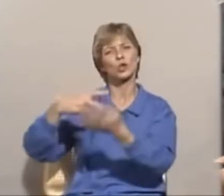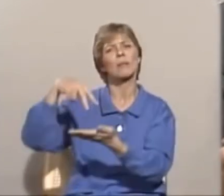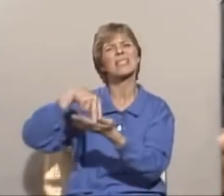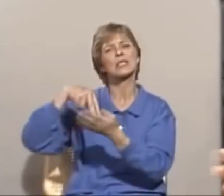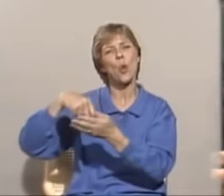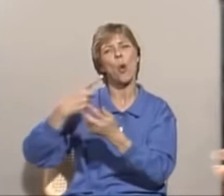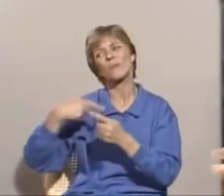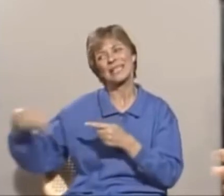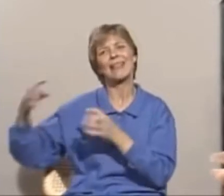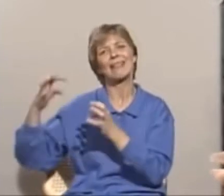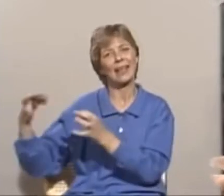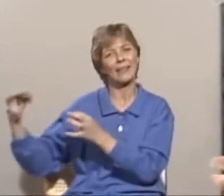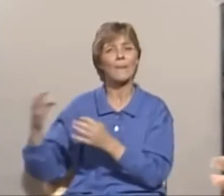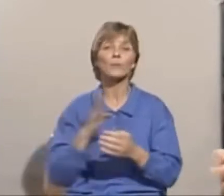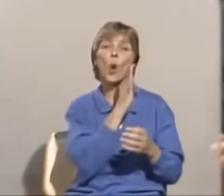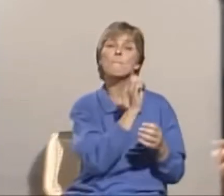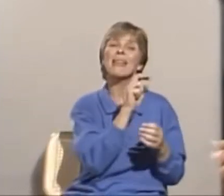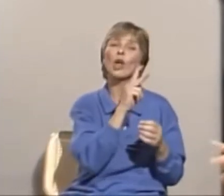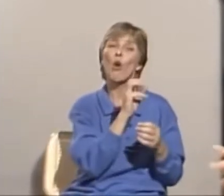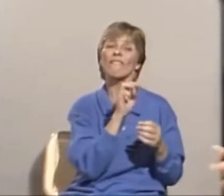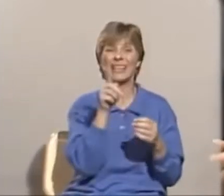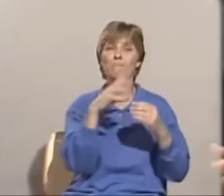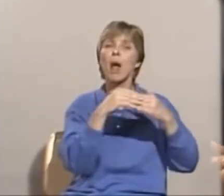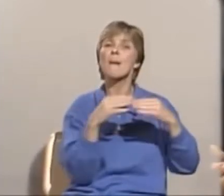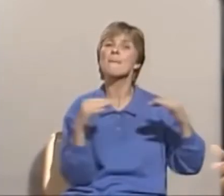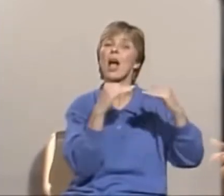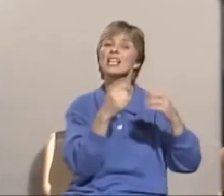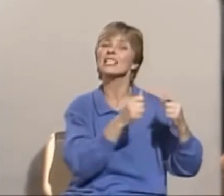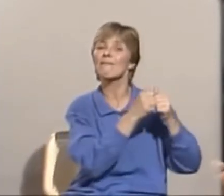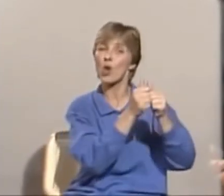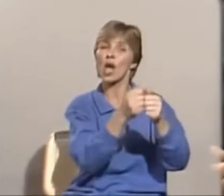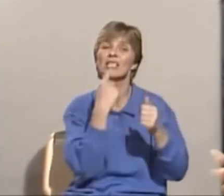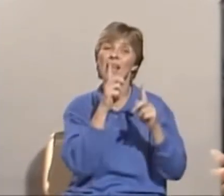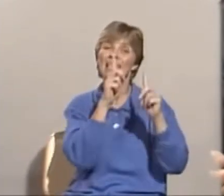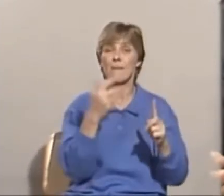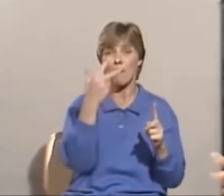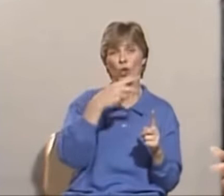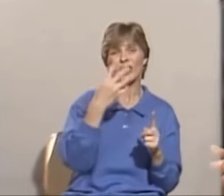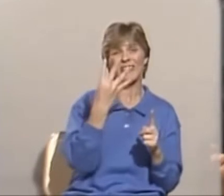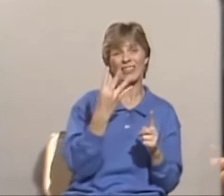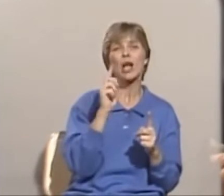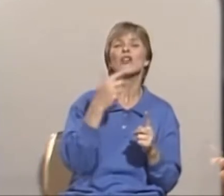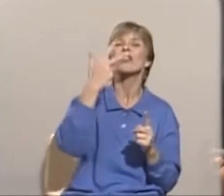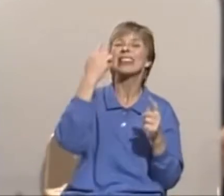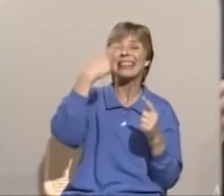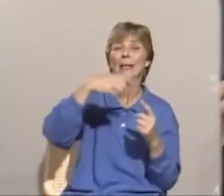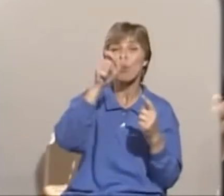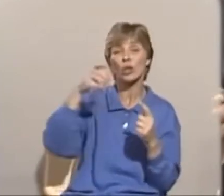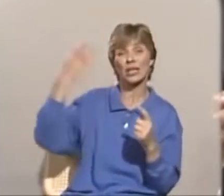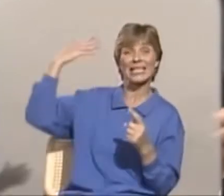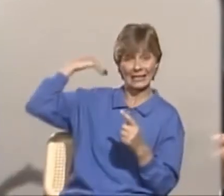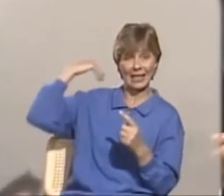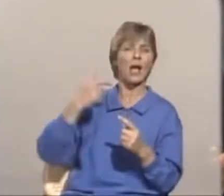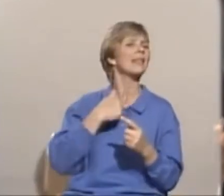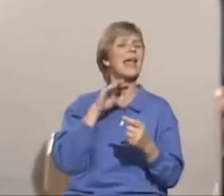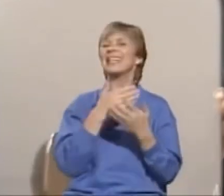tingene. Og Benkov, din parlamentariske fører, sa 11. desember 1984, altså for ti måneder siden i Stortinget, at jeg